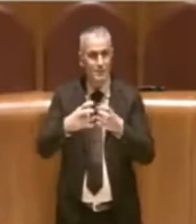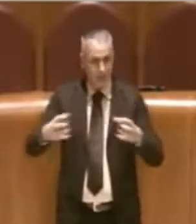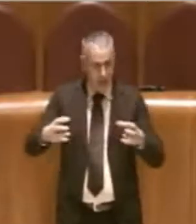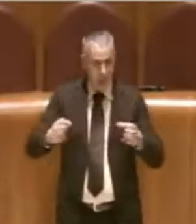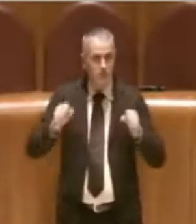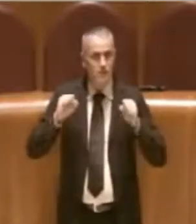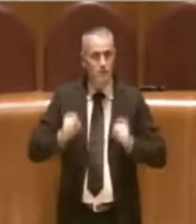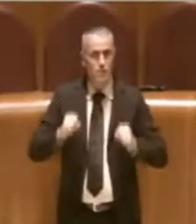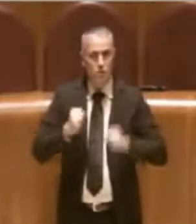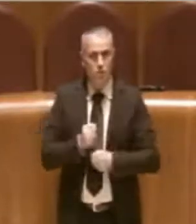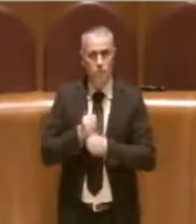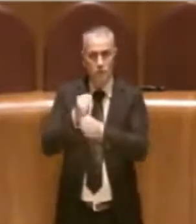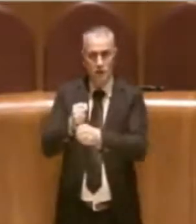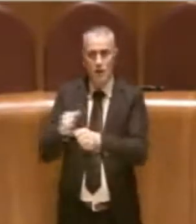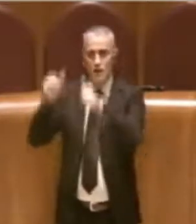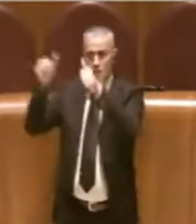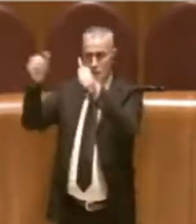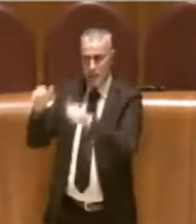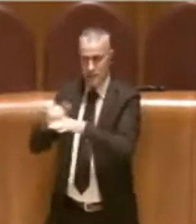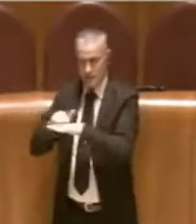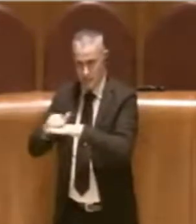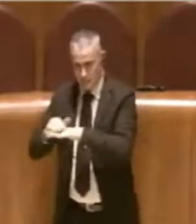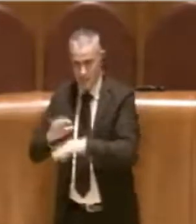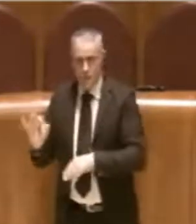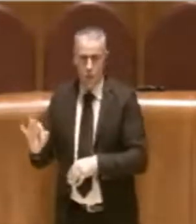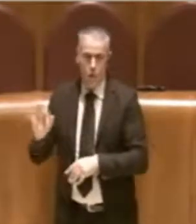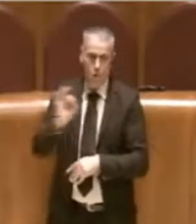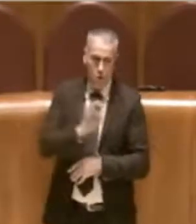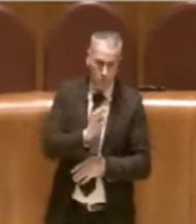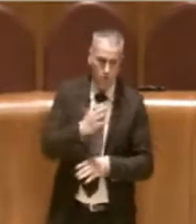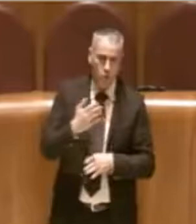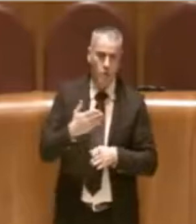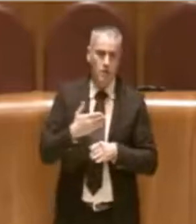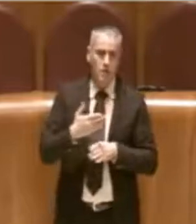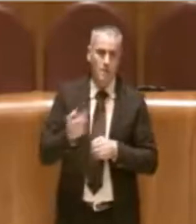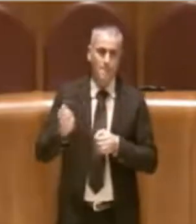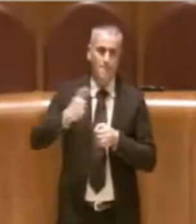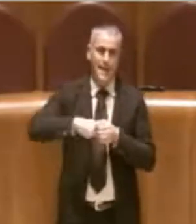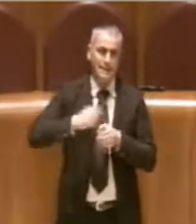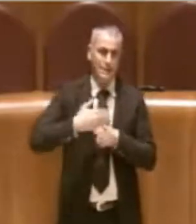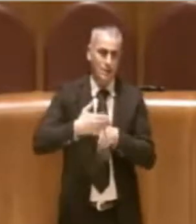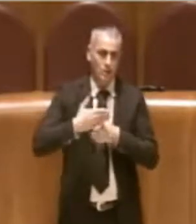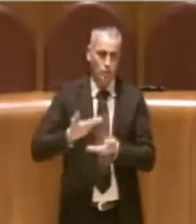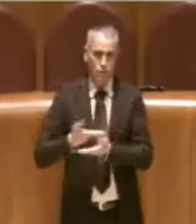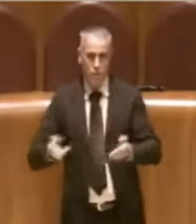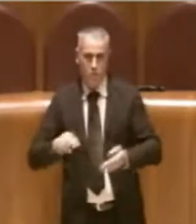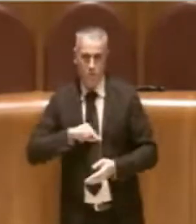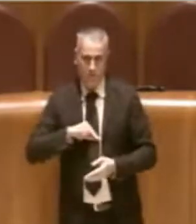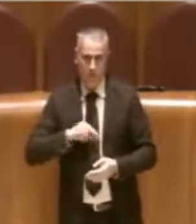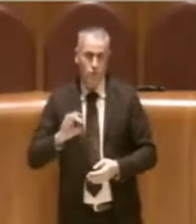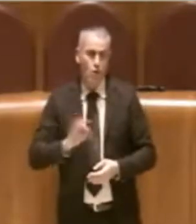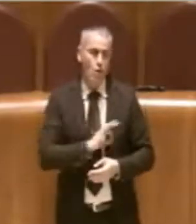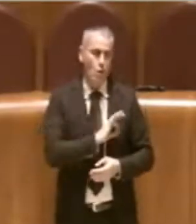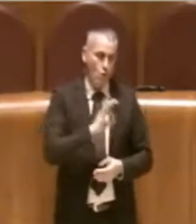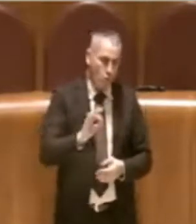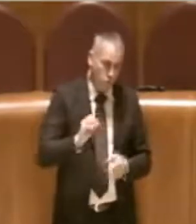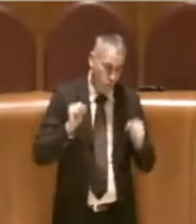affidati con un bando di servizi, oppure con partenariato pubblico privato, oppure con